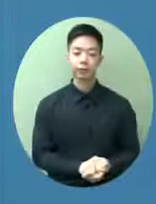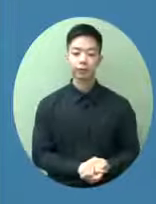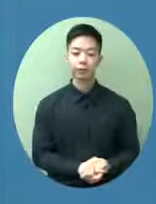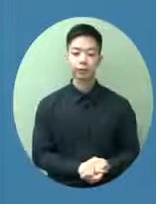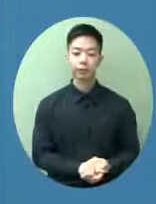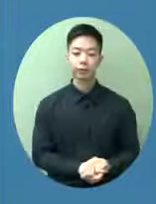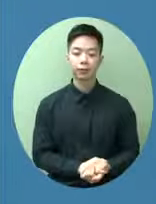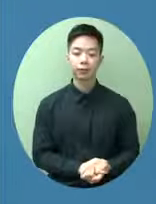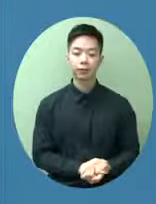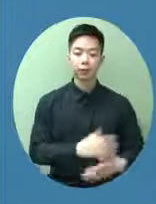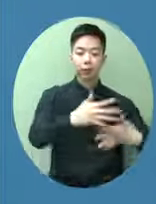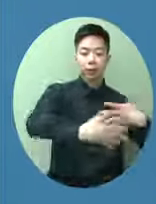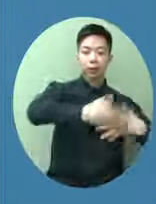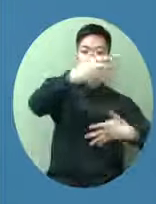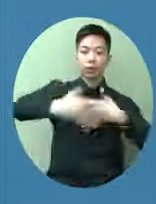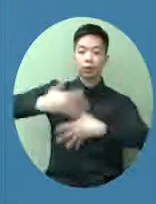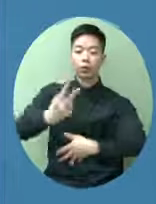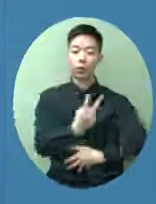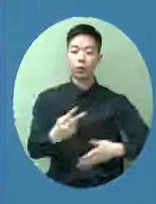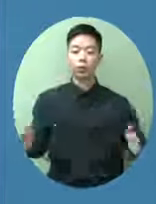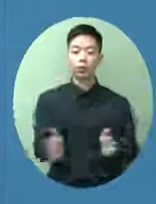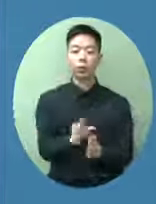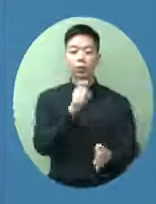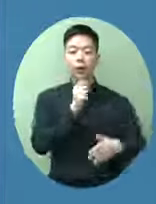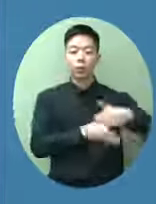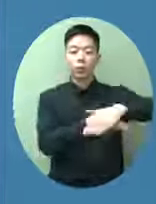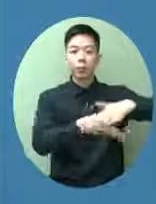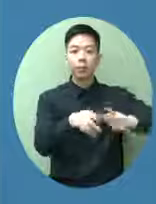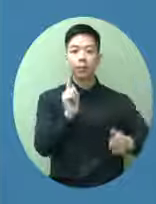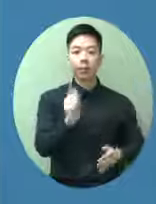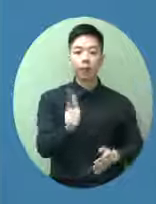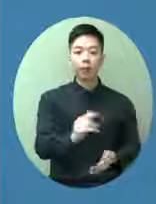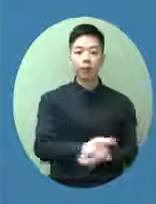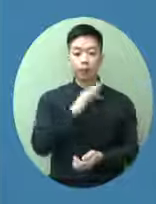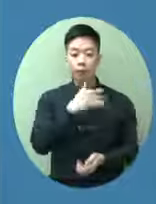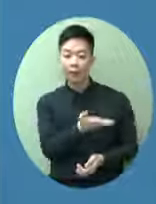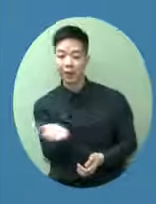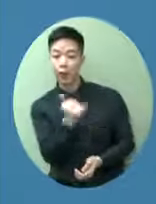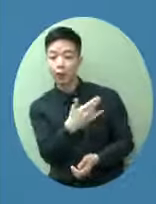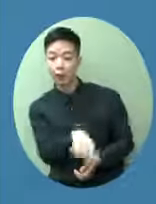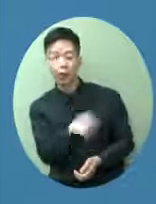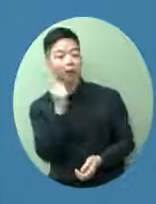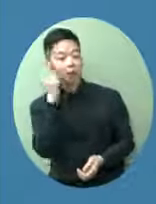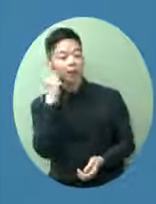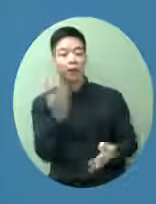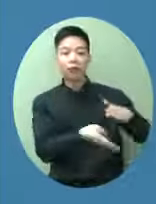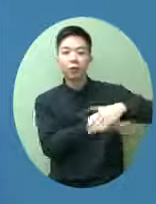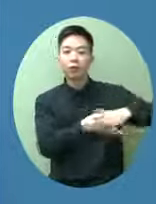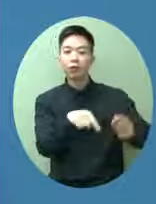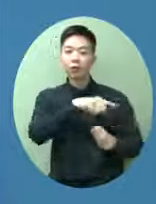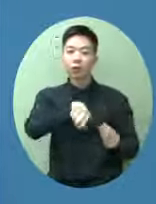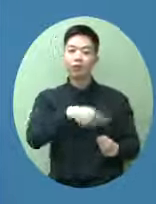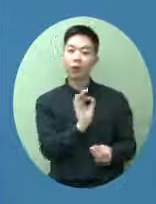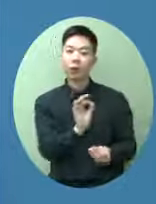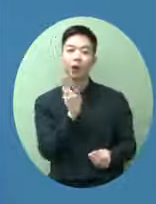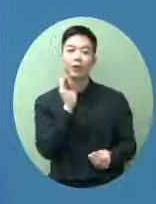兩期大概有接近八百個單位大家如果去過竹高灣都知道每個單位都不錯的都好像